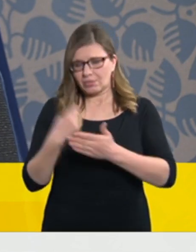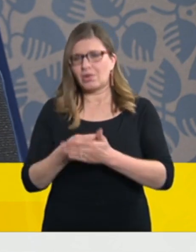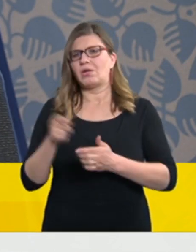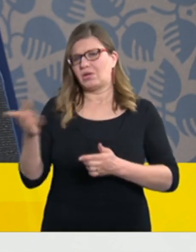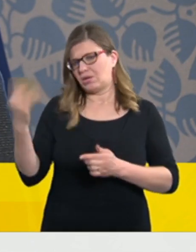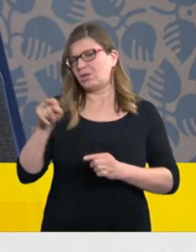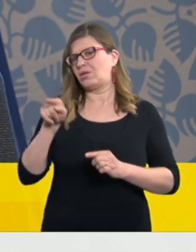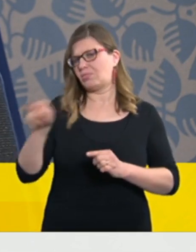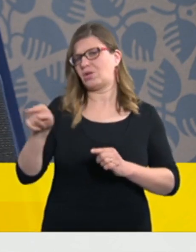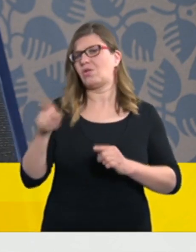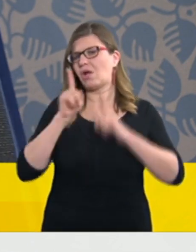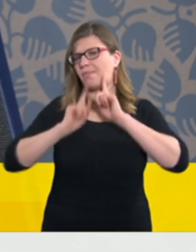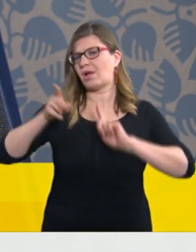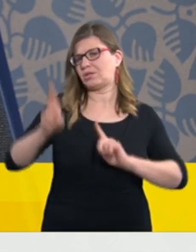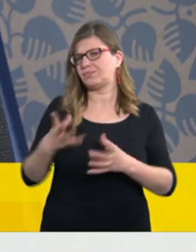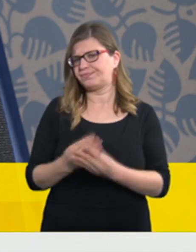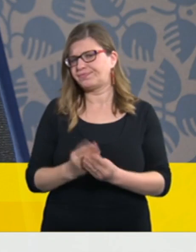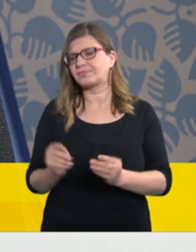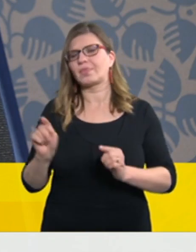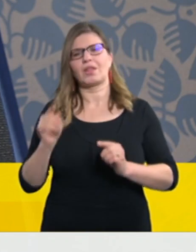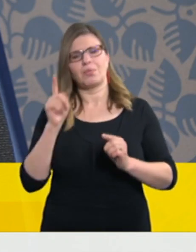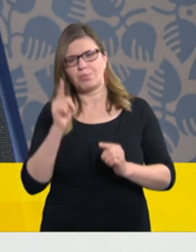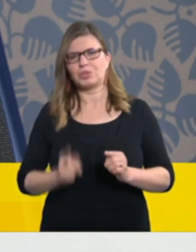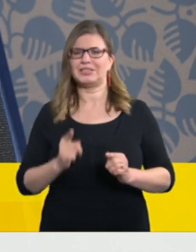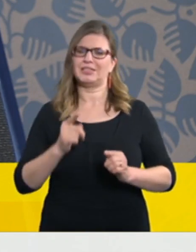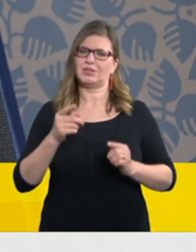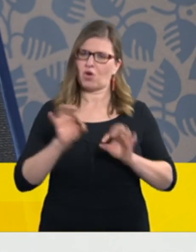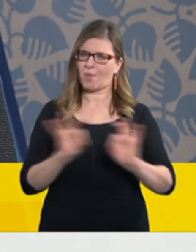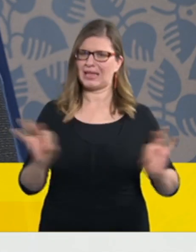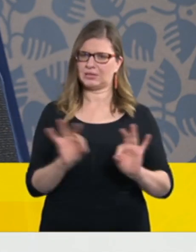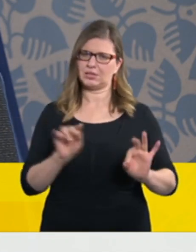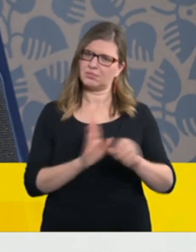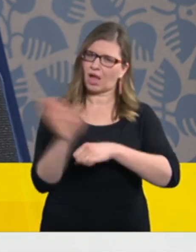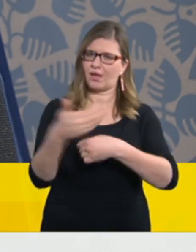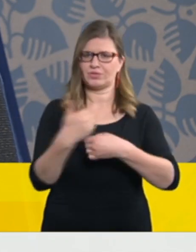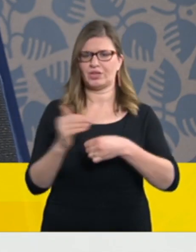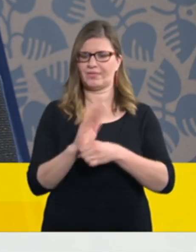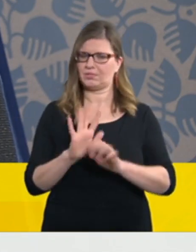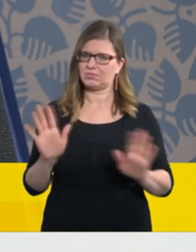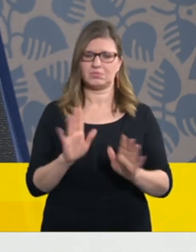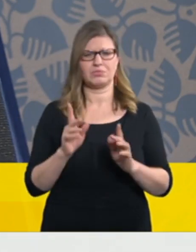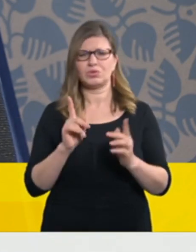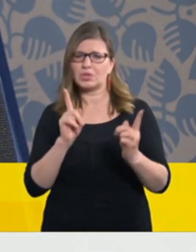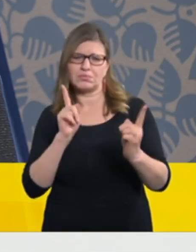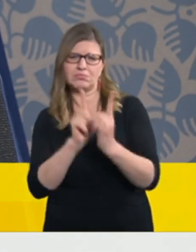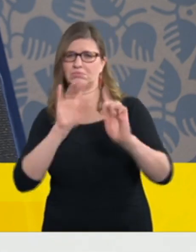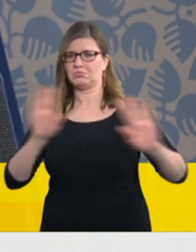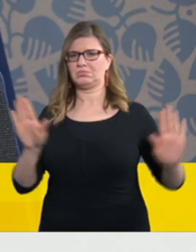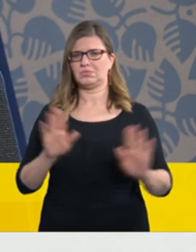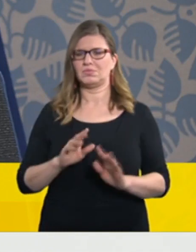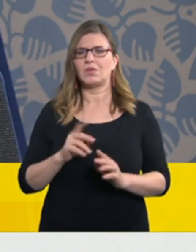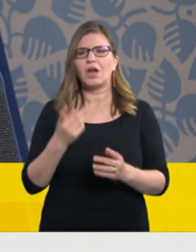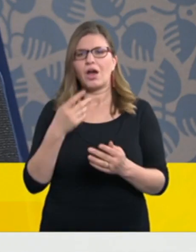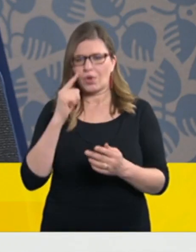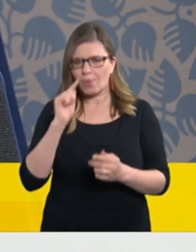styku mezi osobami, které nežijí ve stejné domácnosti na dobu nezbytně nutnou a důraznému doporučení, aby